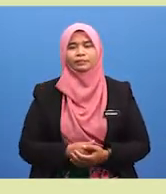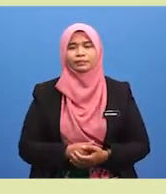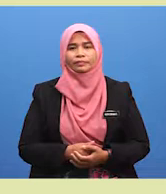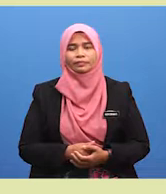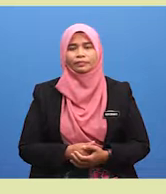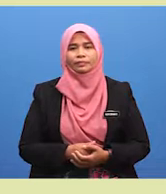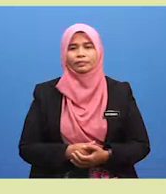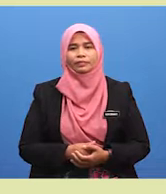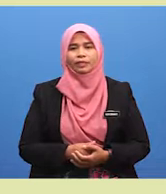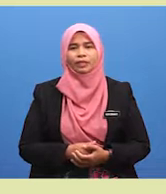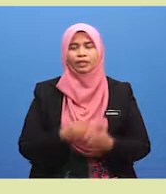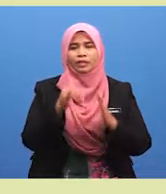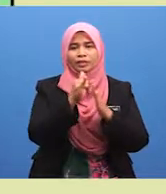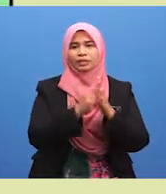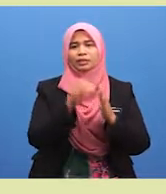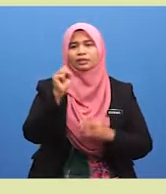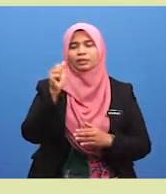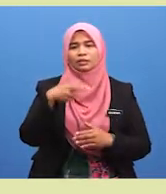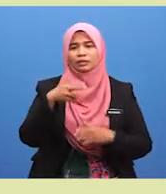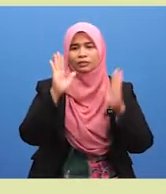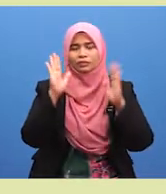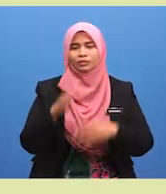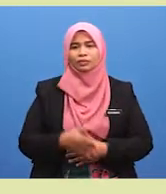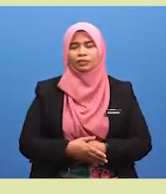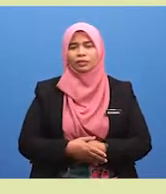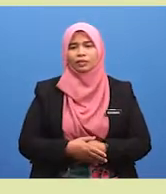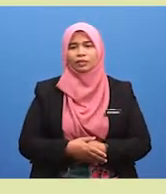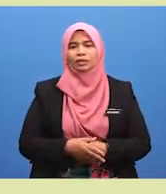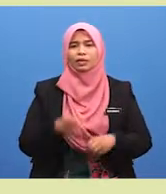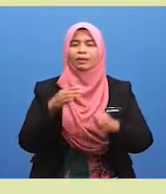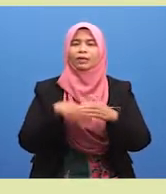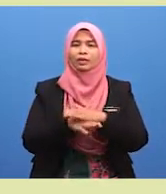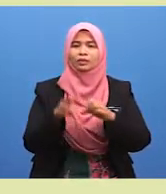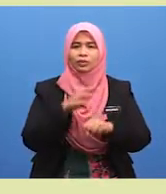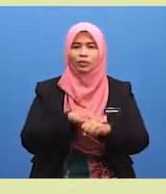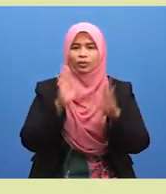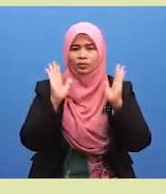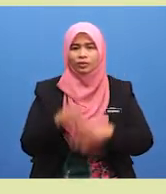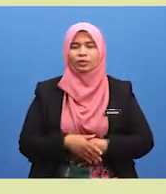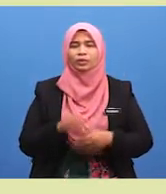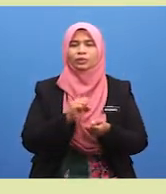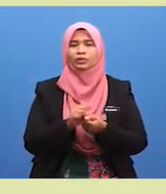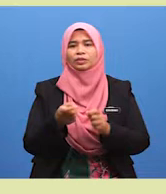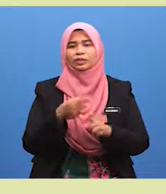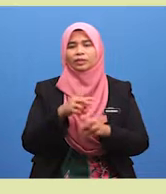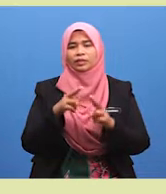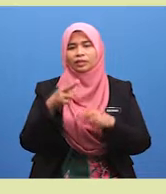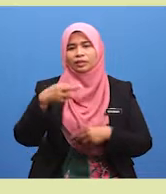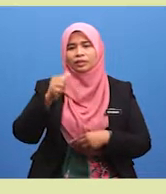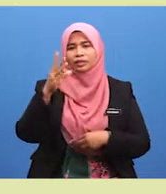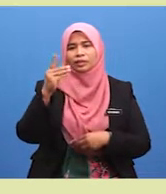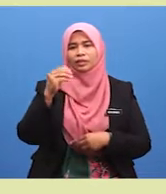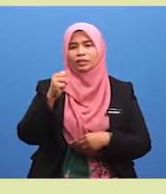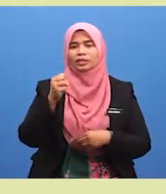bagaimana sebut-sebut tadi. Syarat sah-salat pula masuk waktu solat suci dari hadas